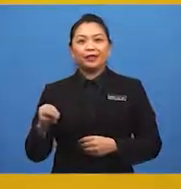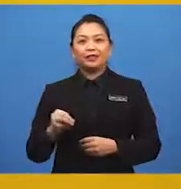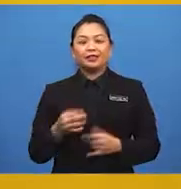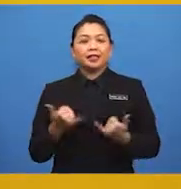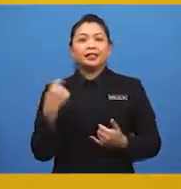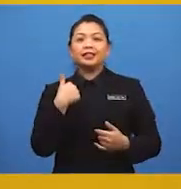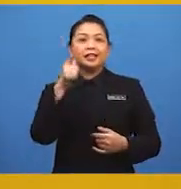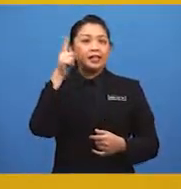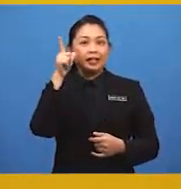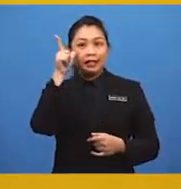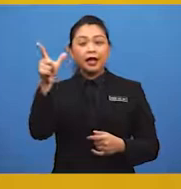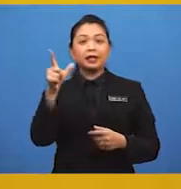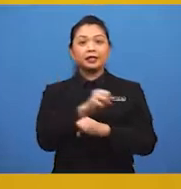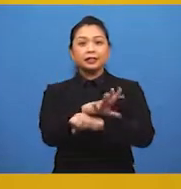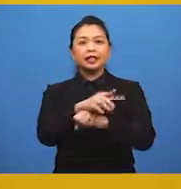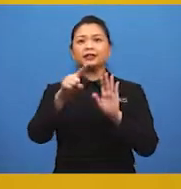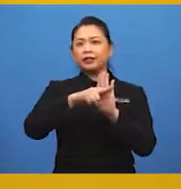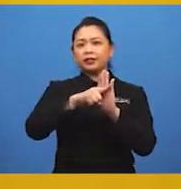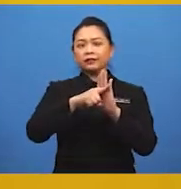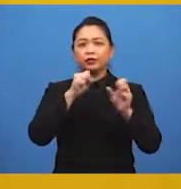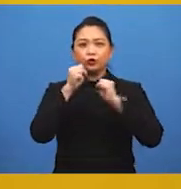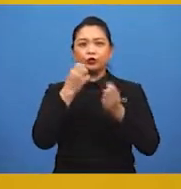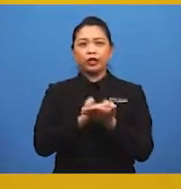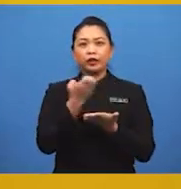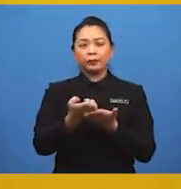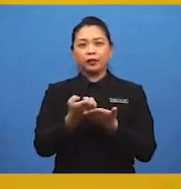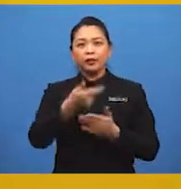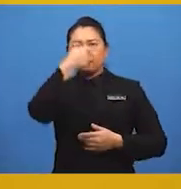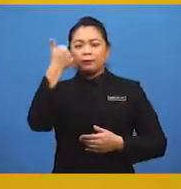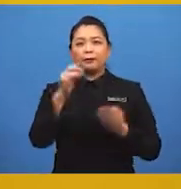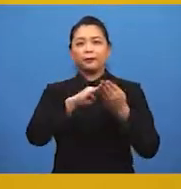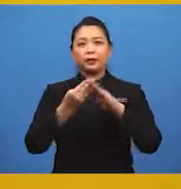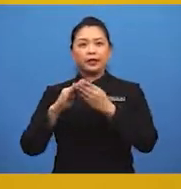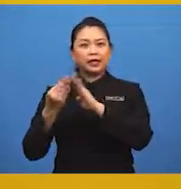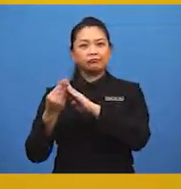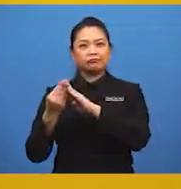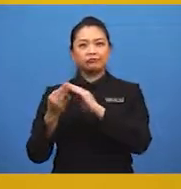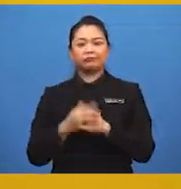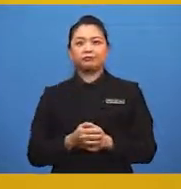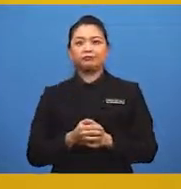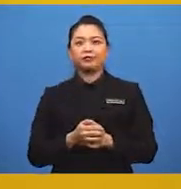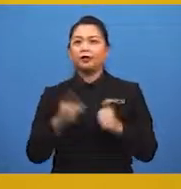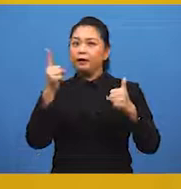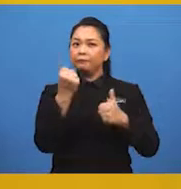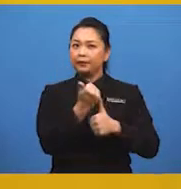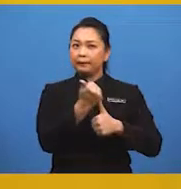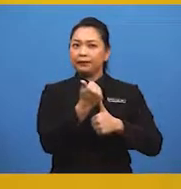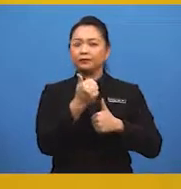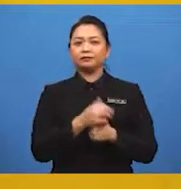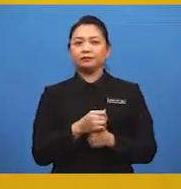sekarang kita lihat pula kesan negatif sosioekonomi akibat pembandaran. yang pertama,